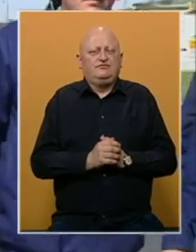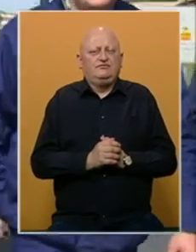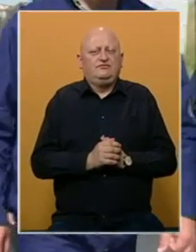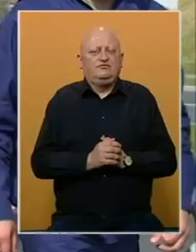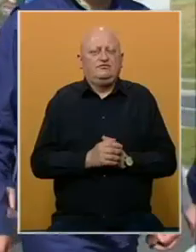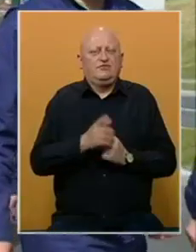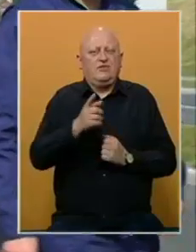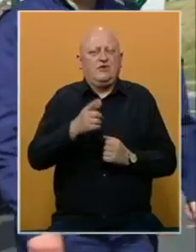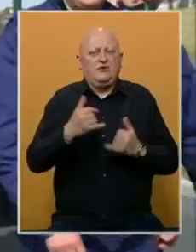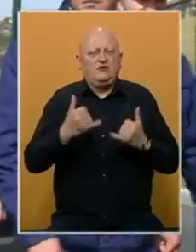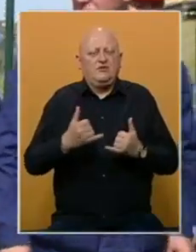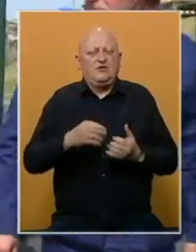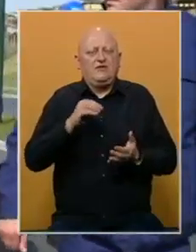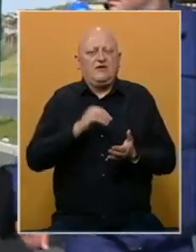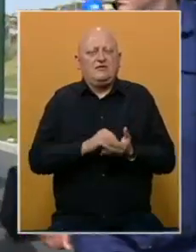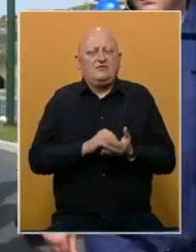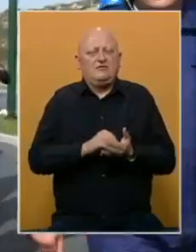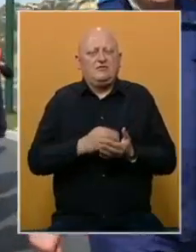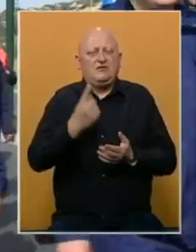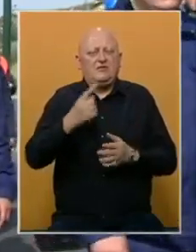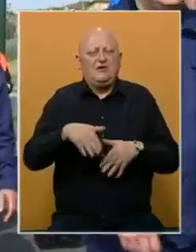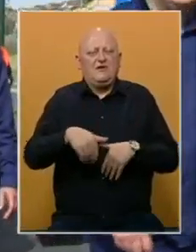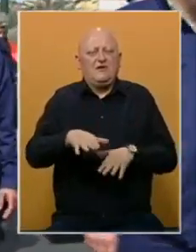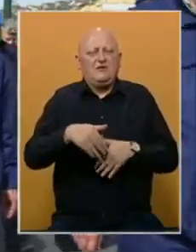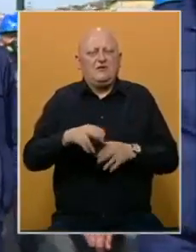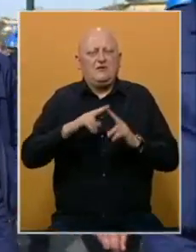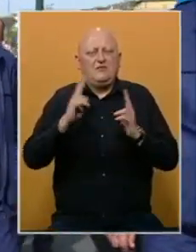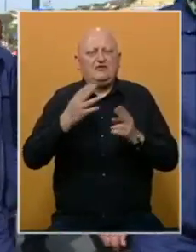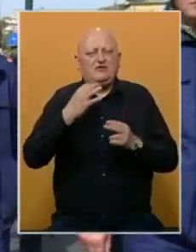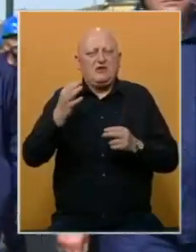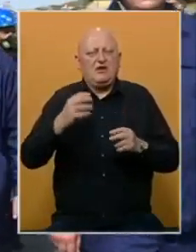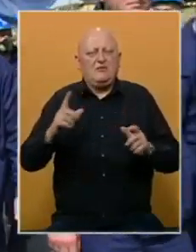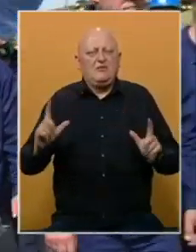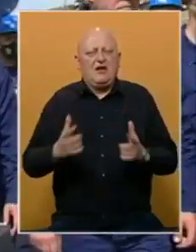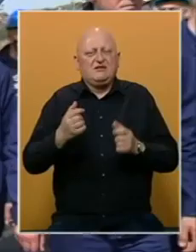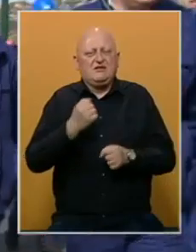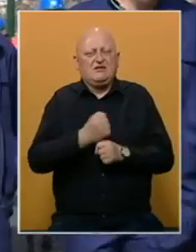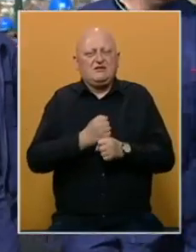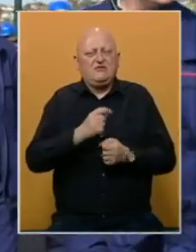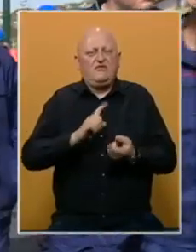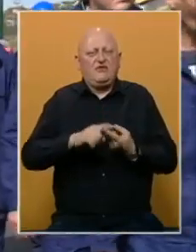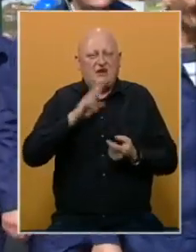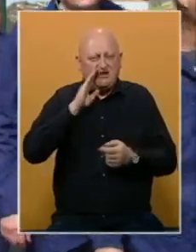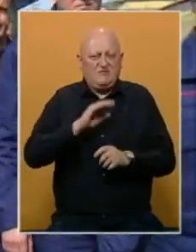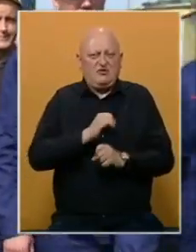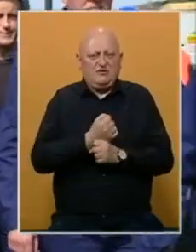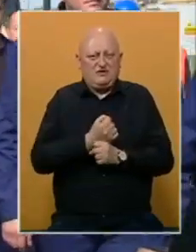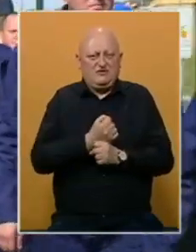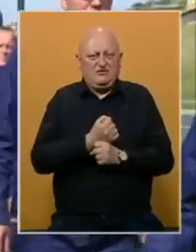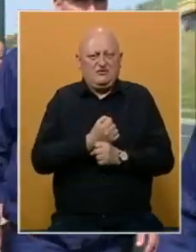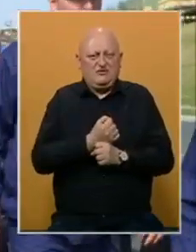Ovako se danas obilježava 1. maj, Međunarodni praznik rada u Federaciji BiH.